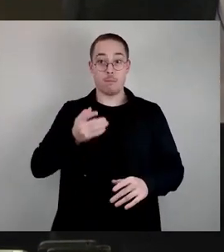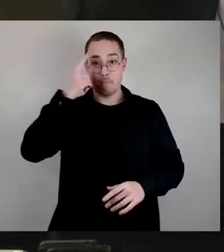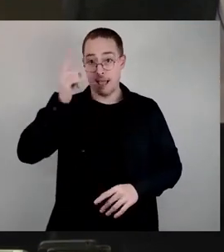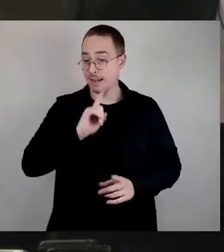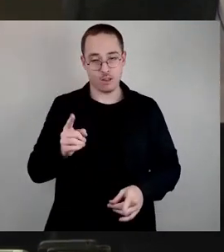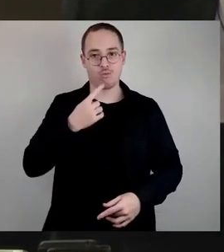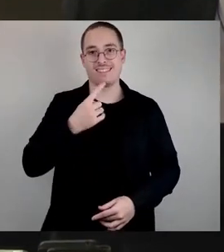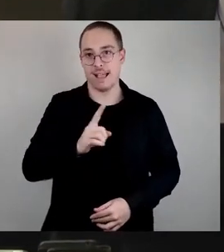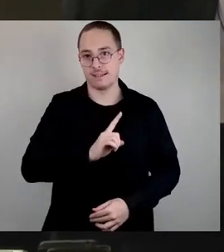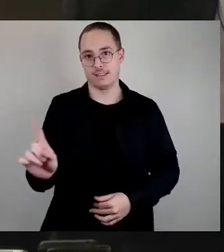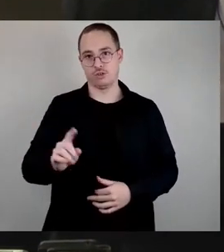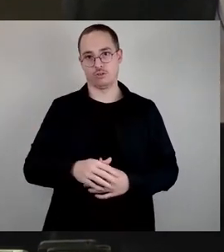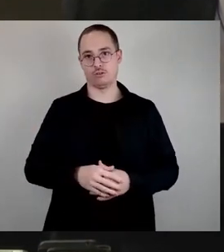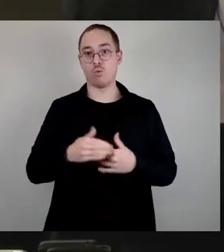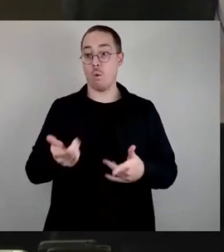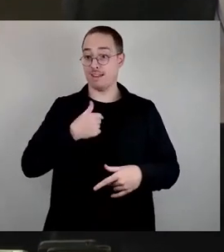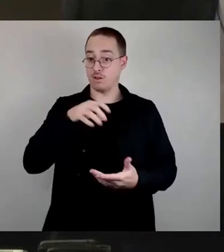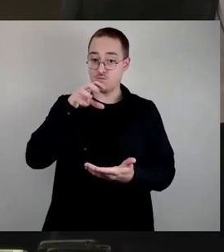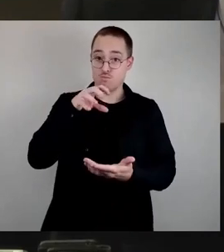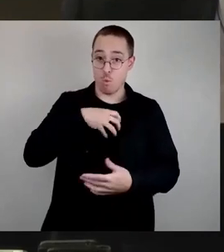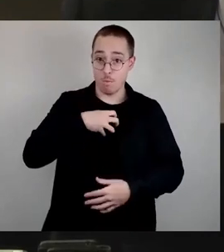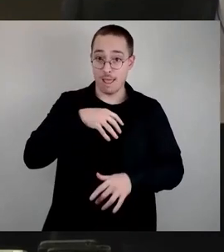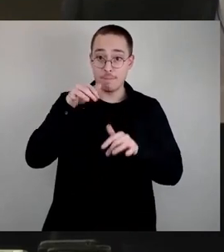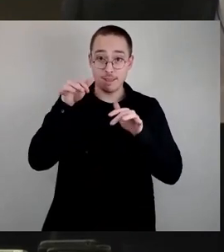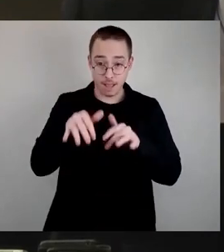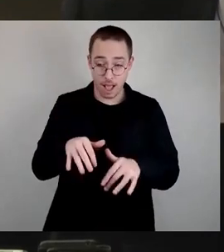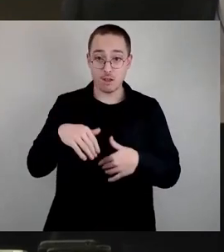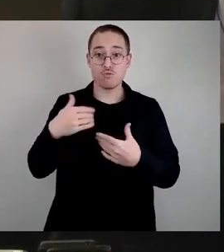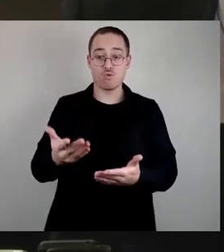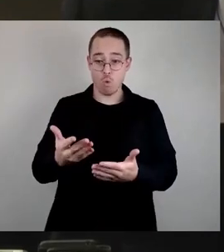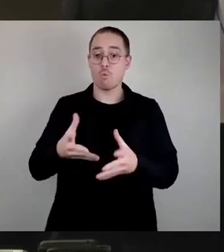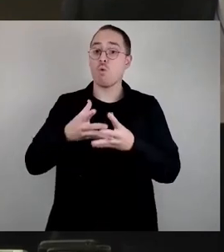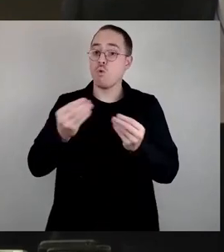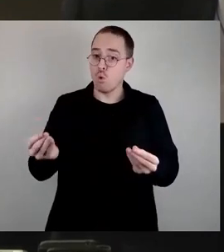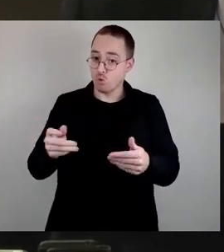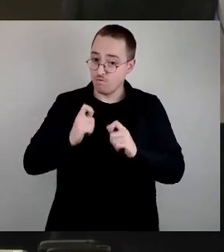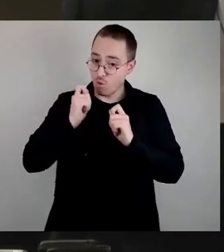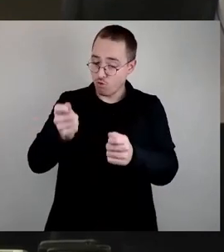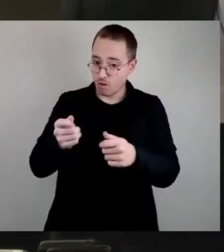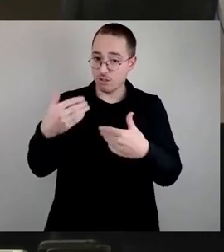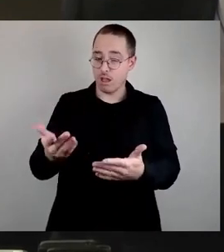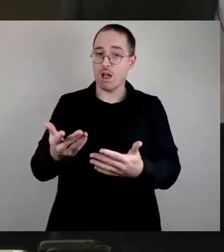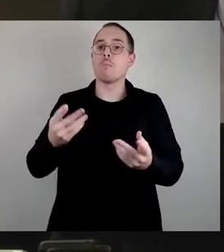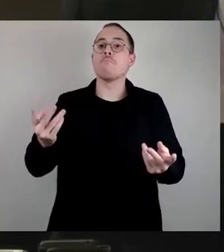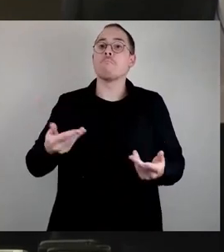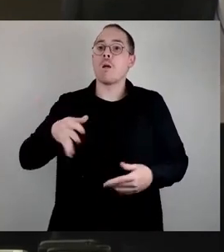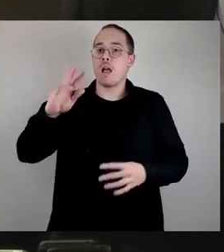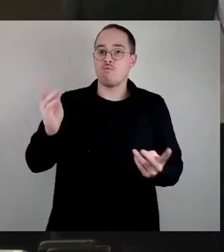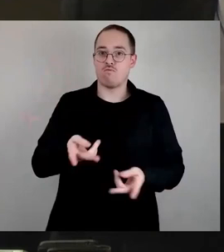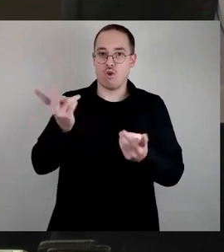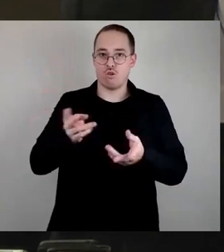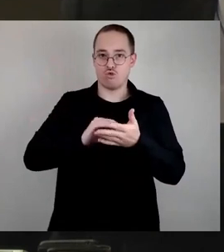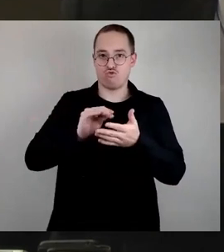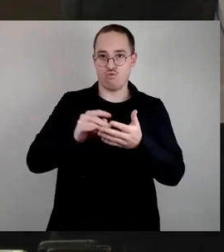Lösungen angeregt in Form von mehr Förderschulplätzen. Und jetzt kommt es. Diese Förderschulplätze sind nämlich dann gerade die,